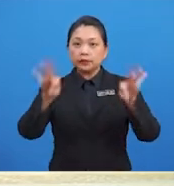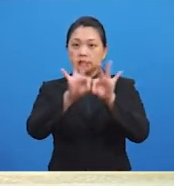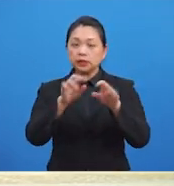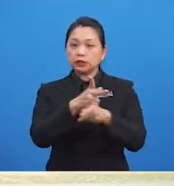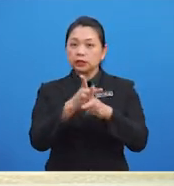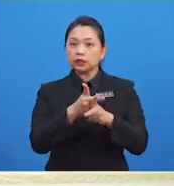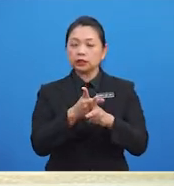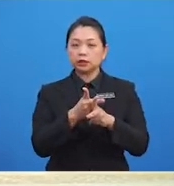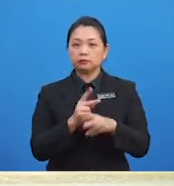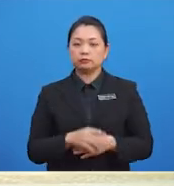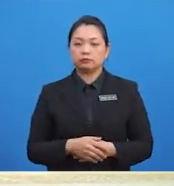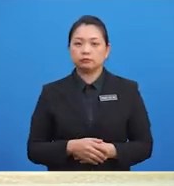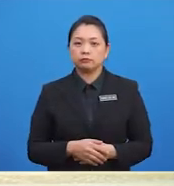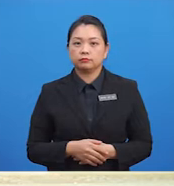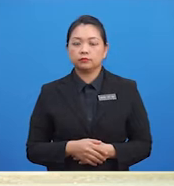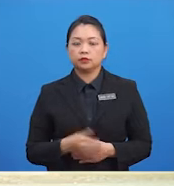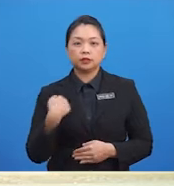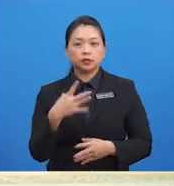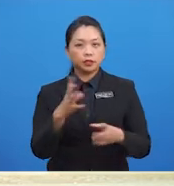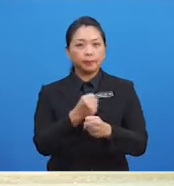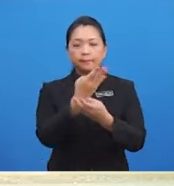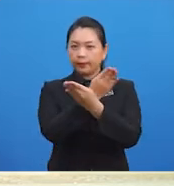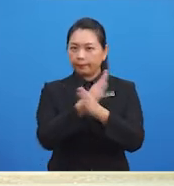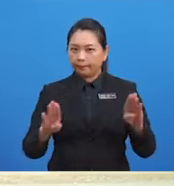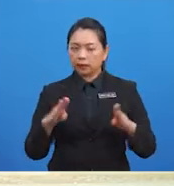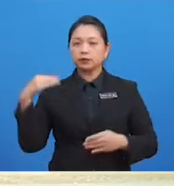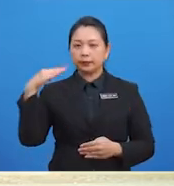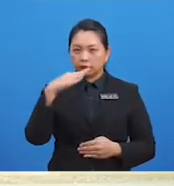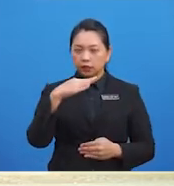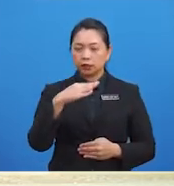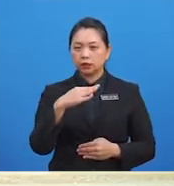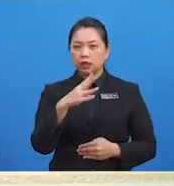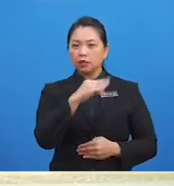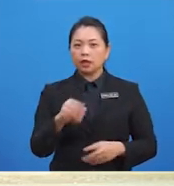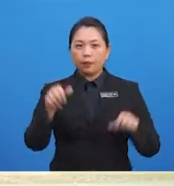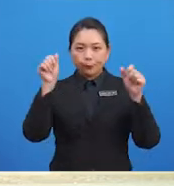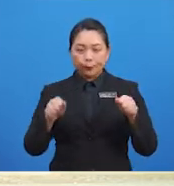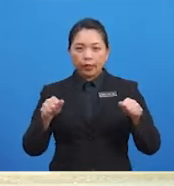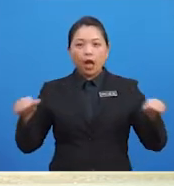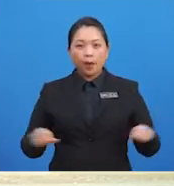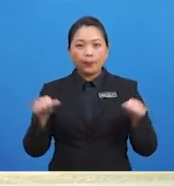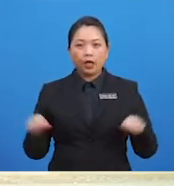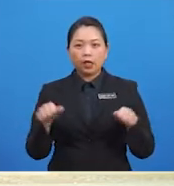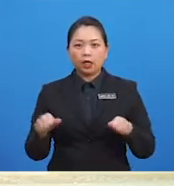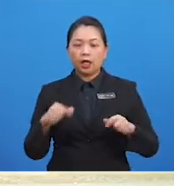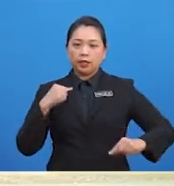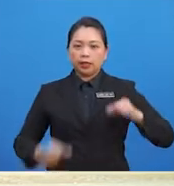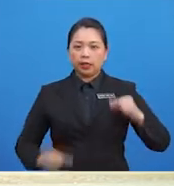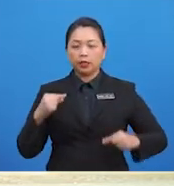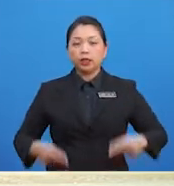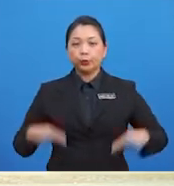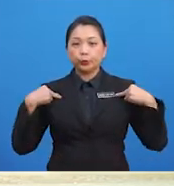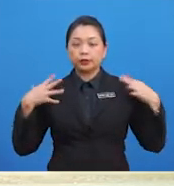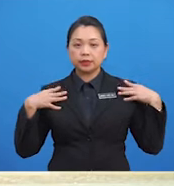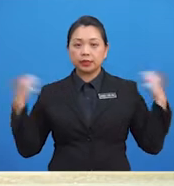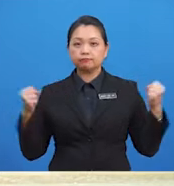kebersihan diri? Kita dapat bebas dari kuman atau bakteria Dan boleh mengamalkan gaya hidup